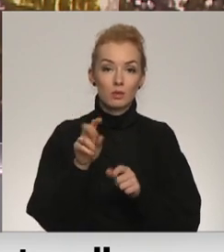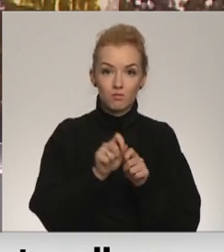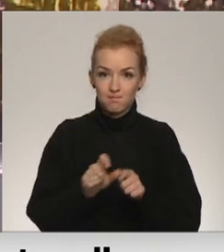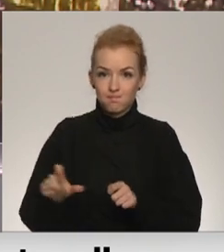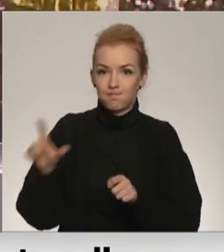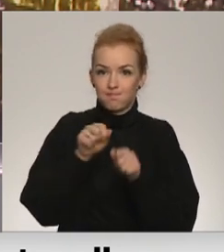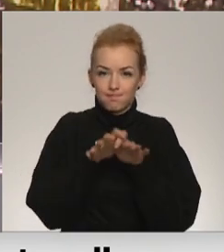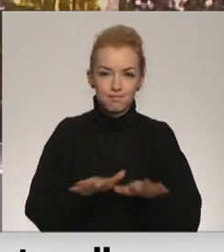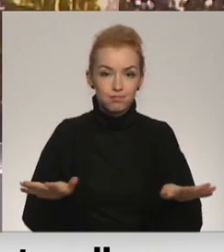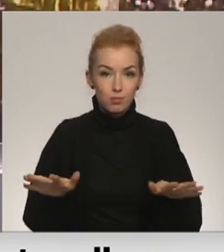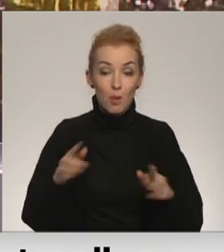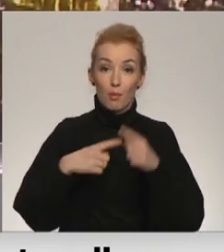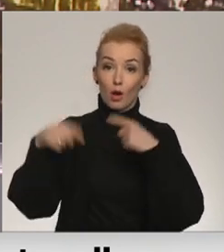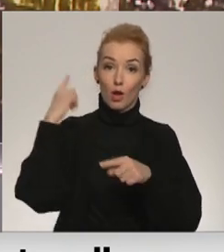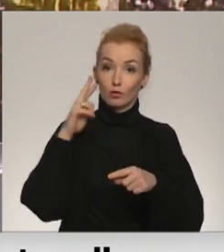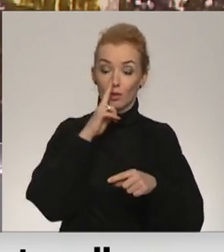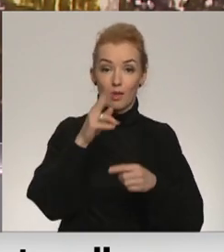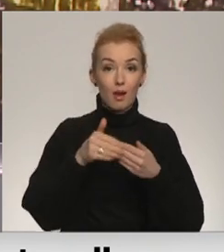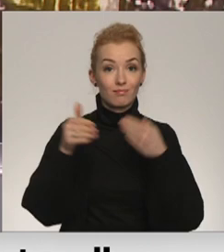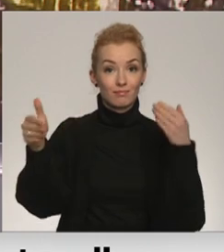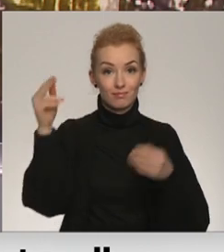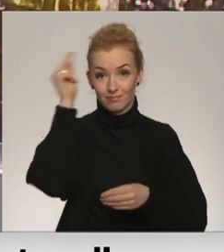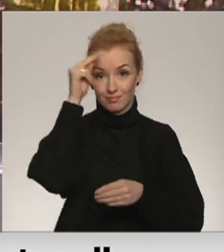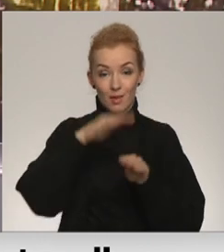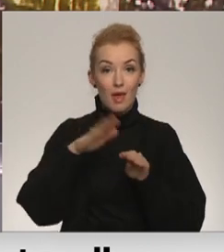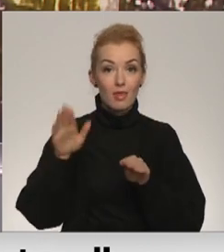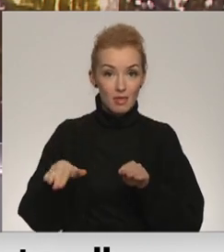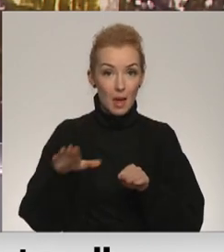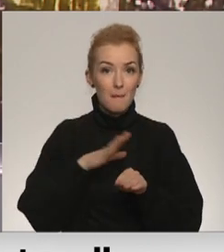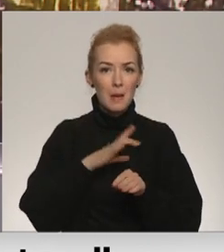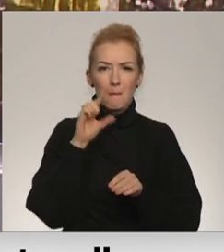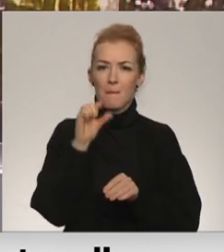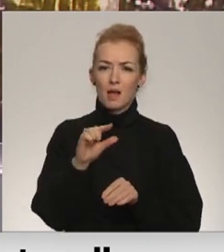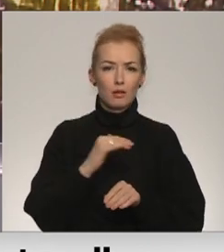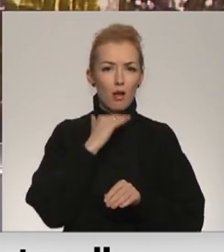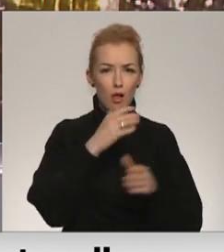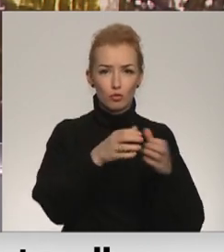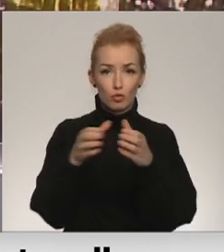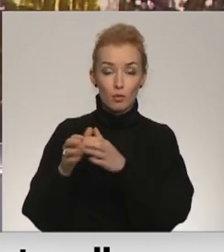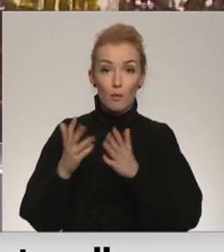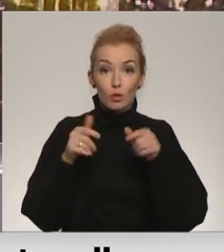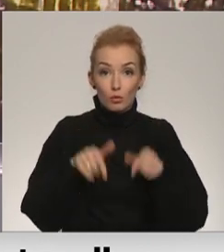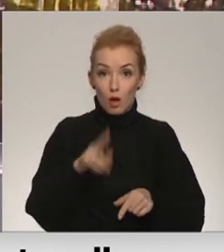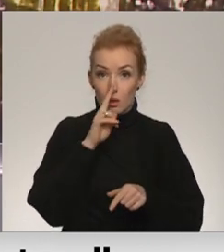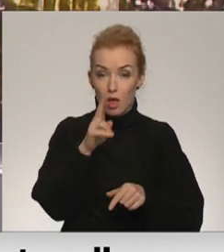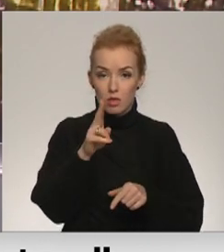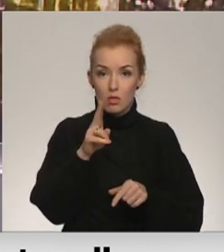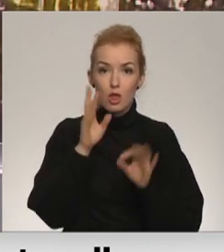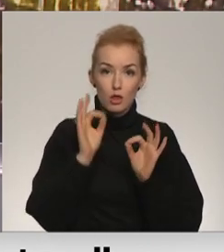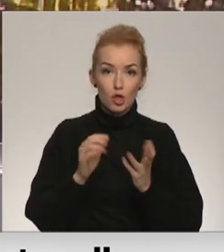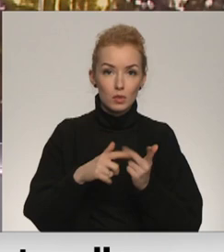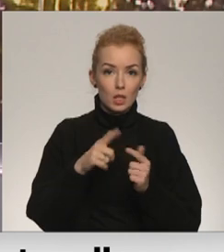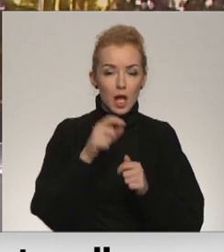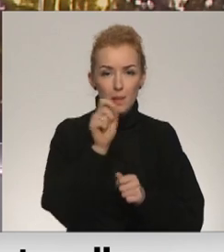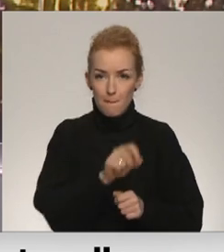plašumā. Vēl pagājušo nedēļu attālinātās mācības Covidu dēļ bija samērā maza klāša grupām, bet šonedēļ piedzīvots dramatisks